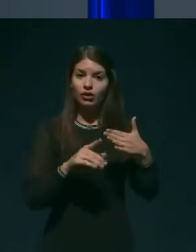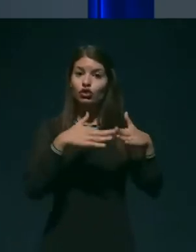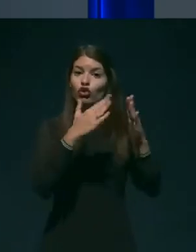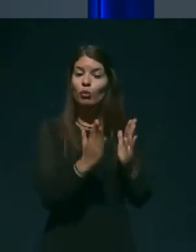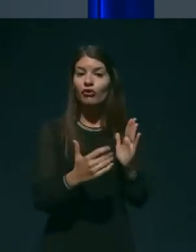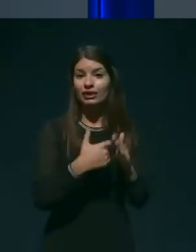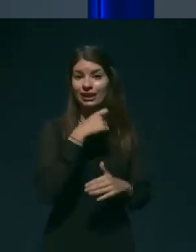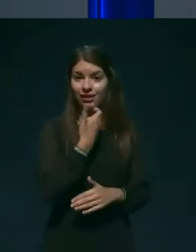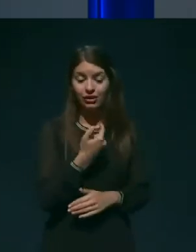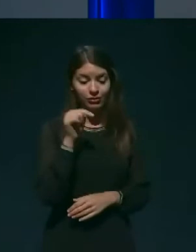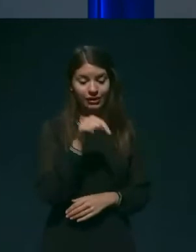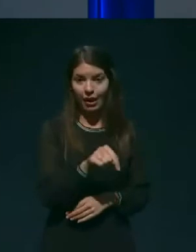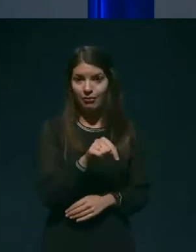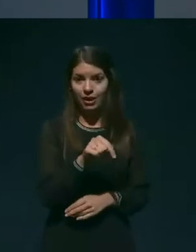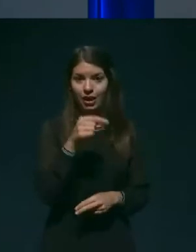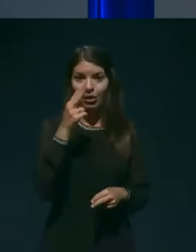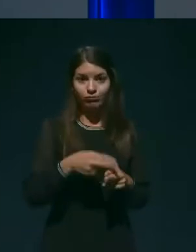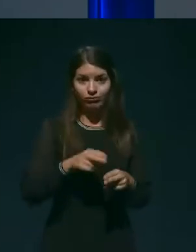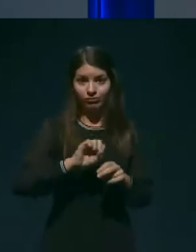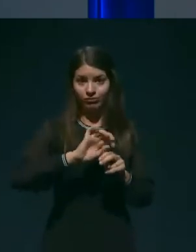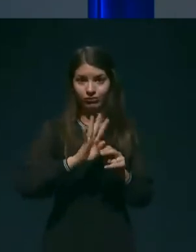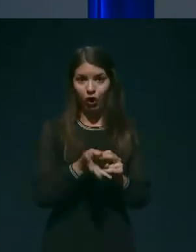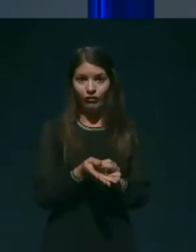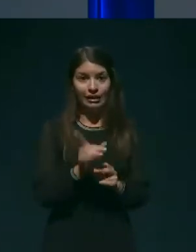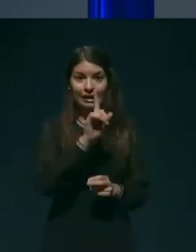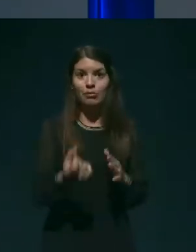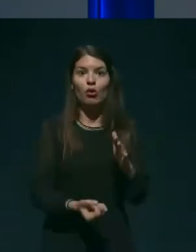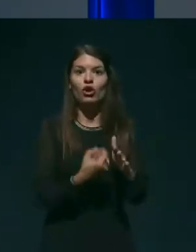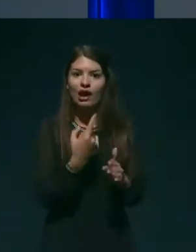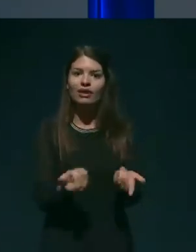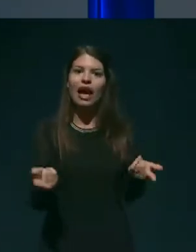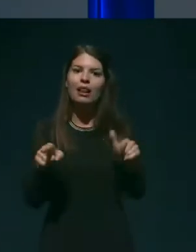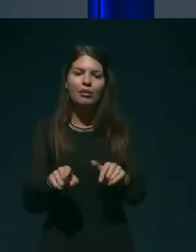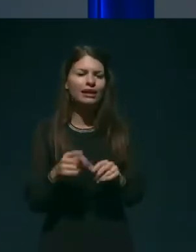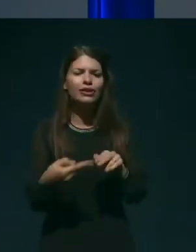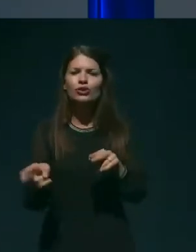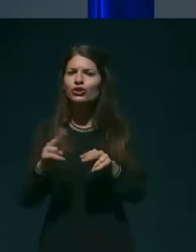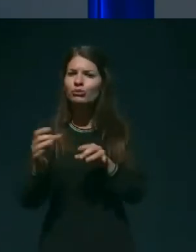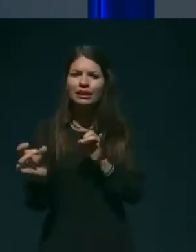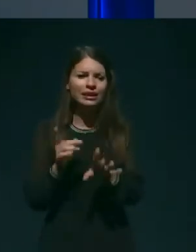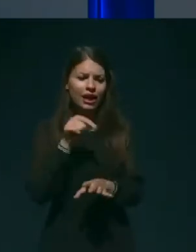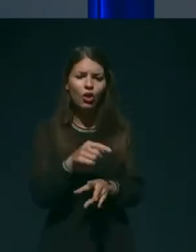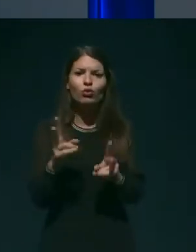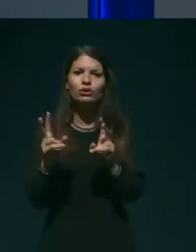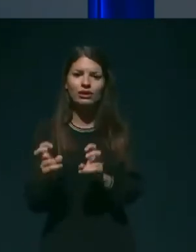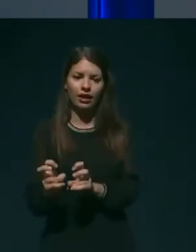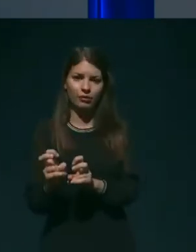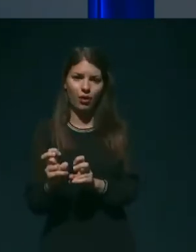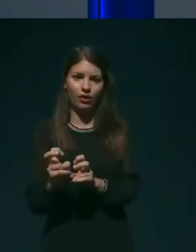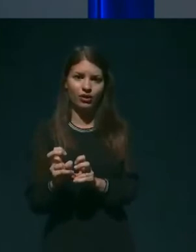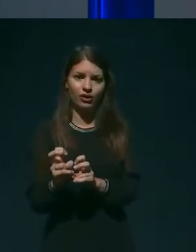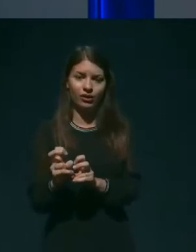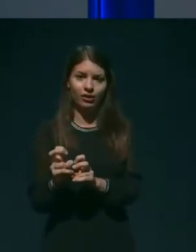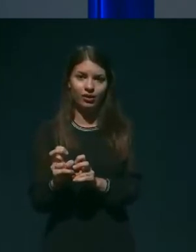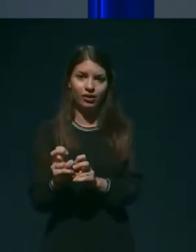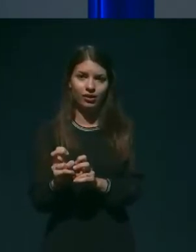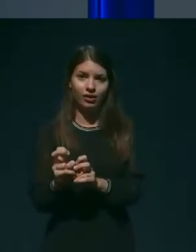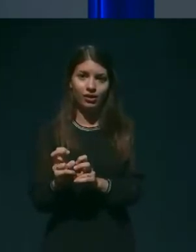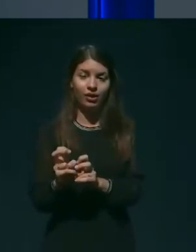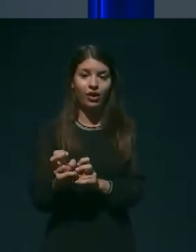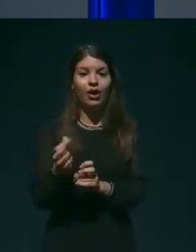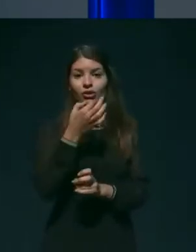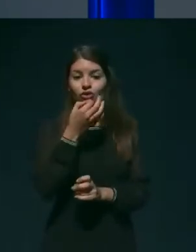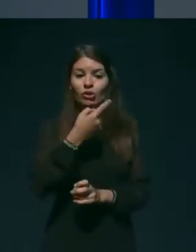okužba ne pride, oziroma, da se tam epidemija zaostavi čim prej, kot je to mogoče. Namreč, če mi zgolj odvažamo